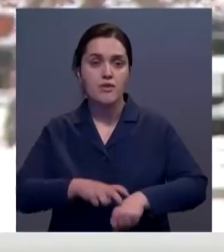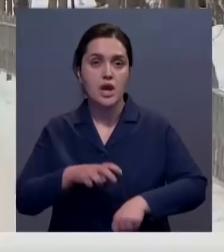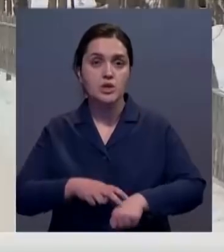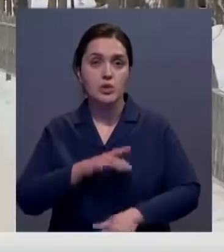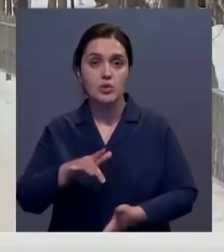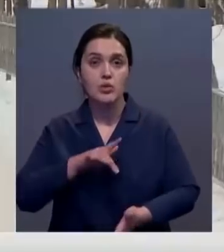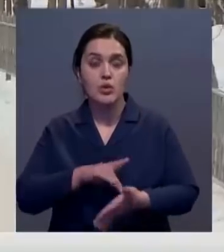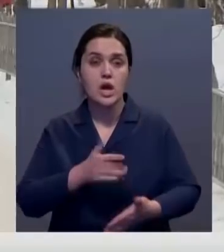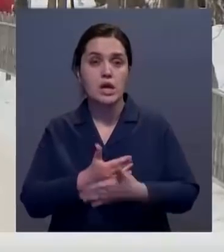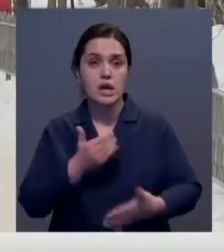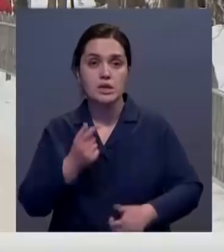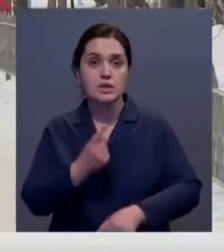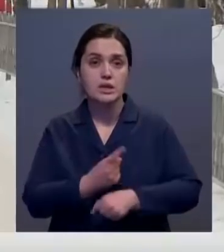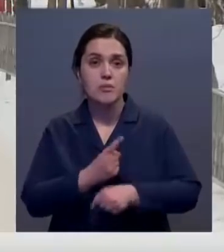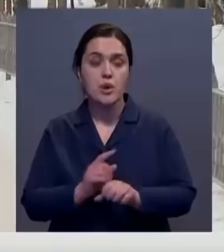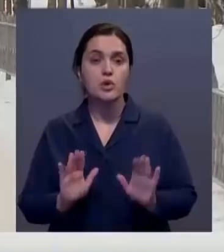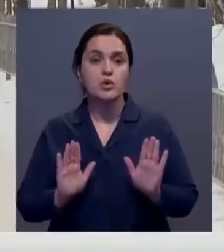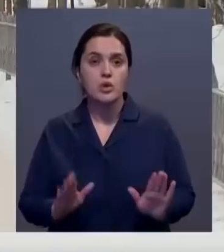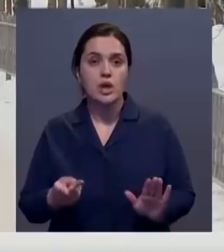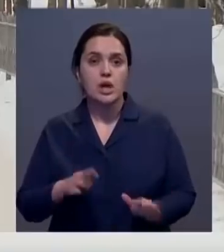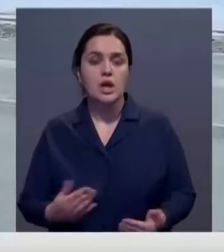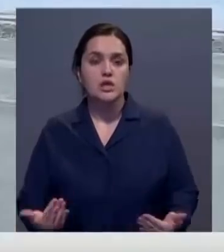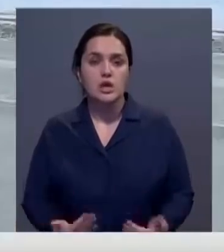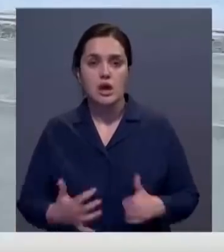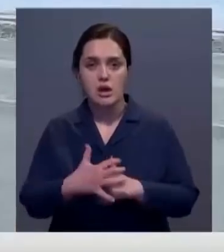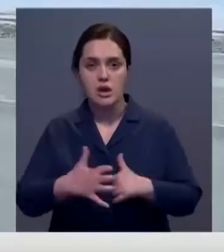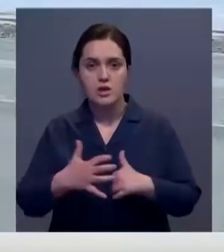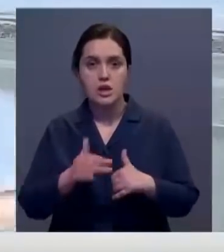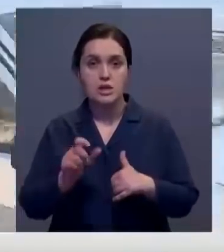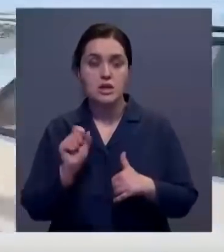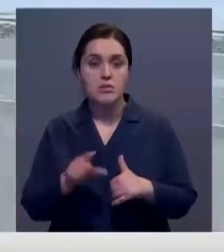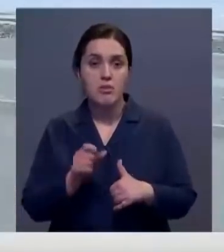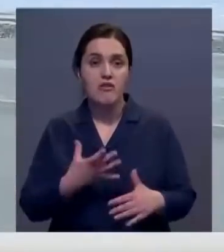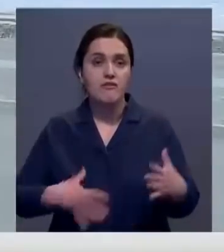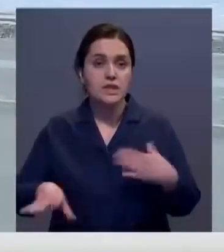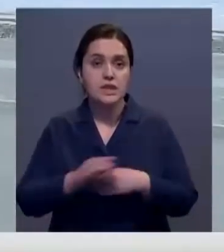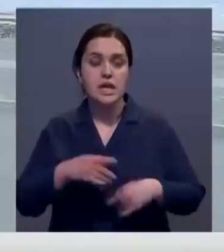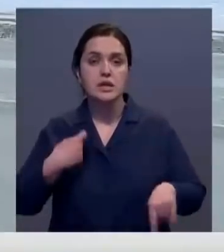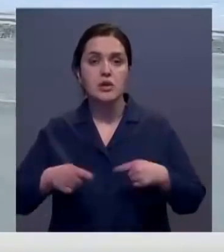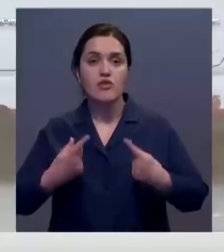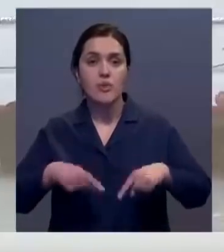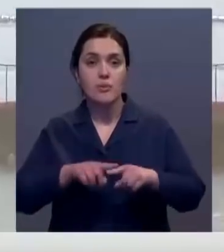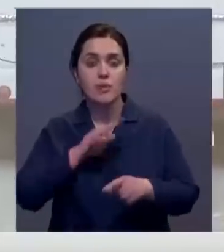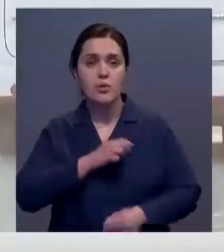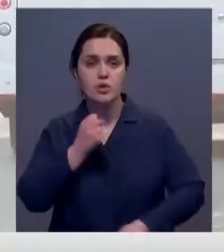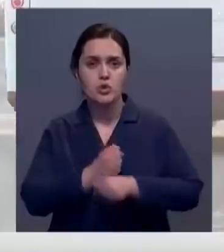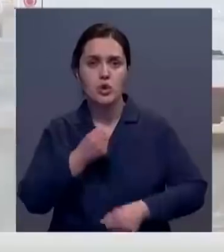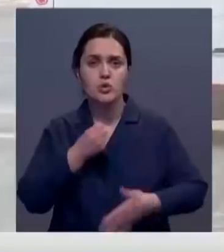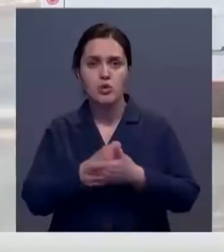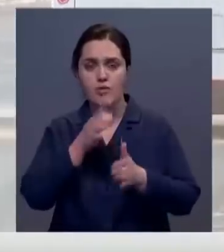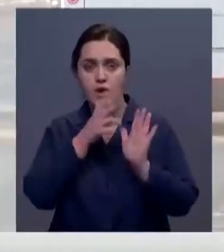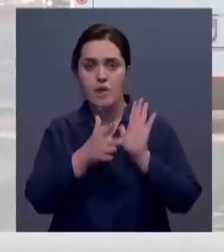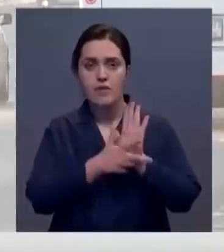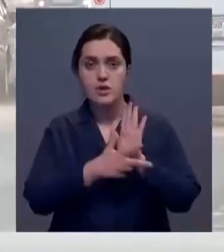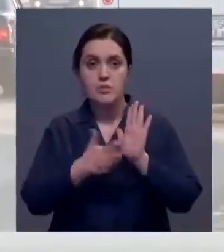Напомню, ранее эти ограничения действовали только для жителей Кукшетал и Степногорска. Все торговые объекты теперь там работают строго до 20-30.